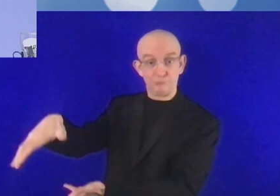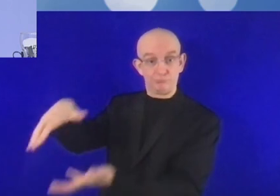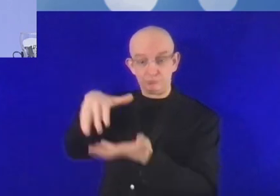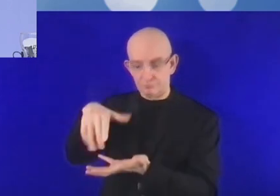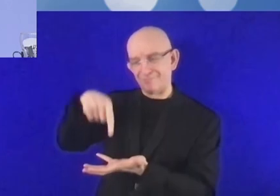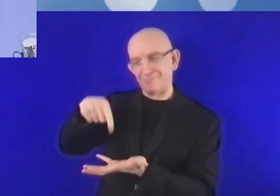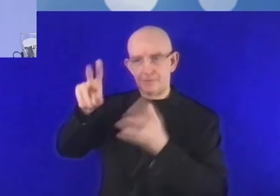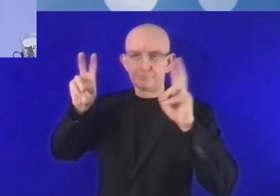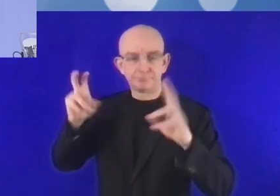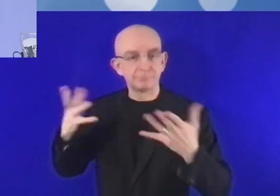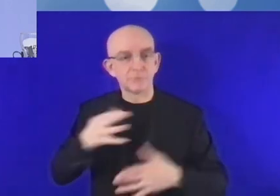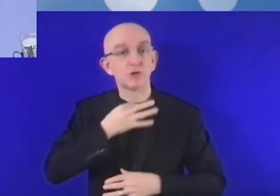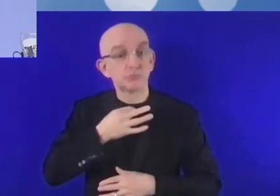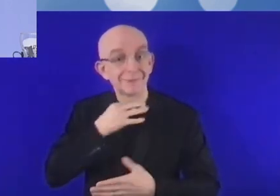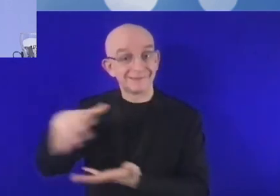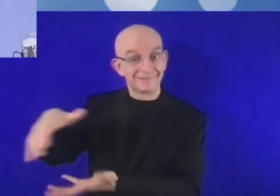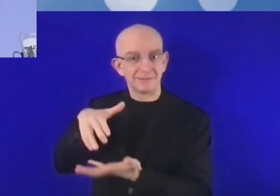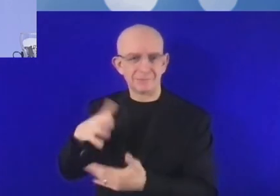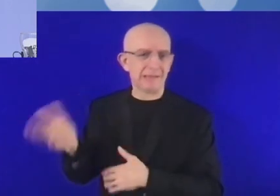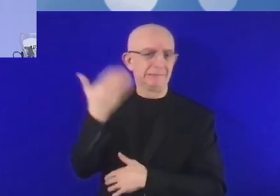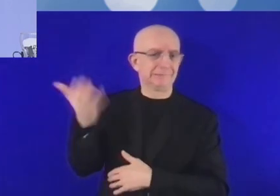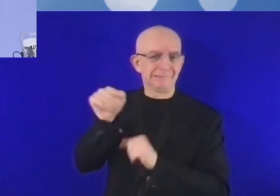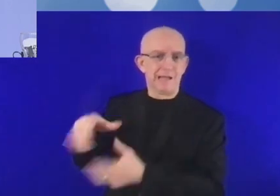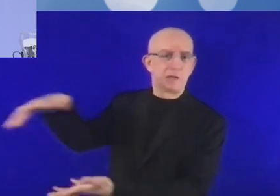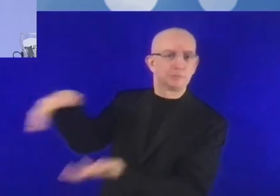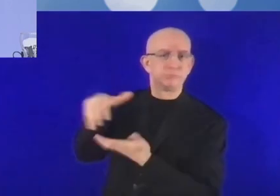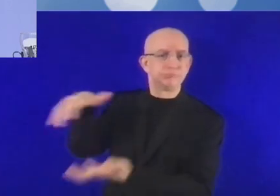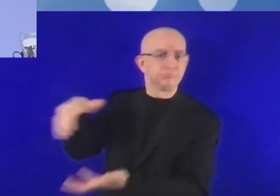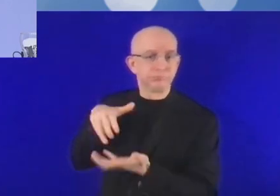plus facile que dans d'autres. Là où l'accès est possible,